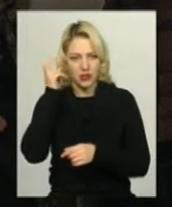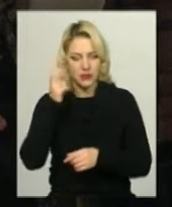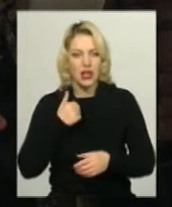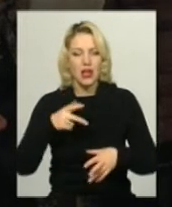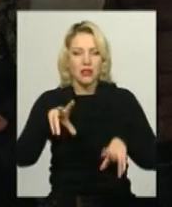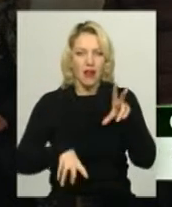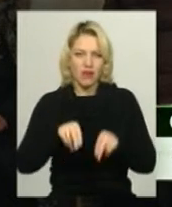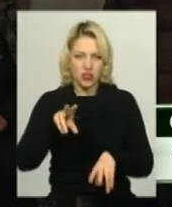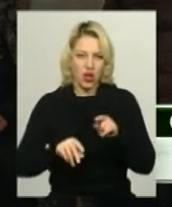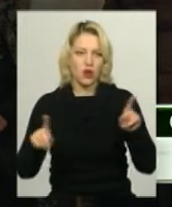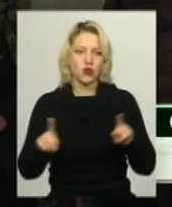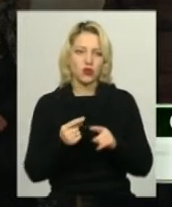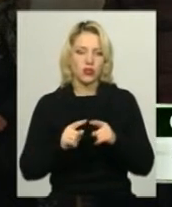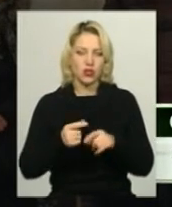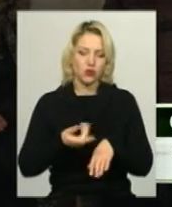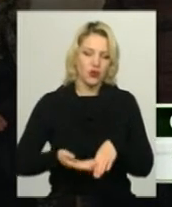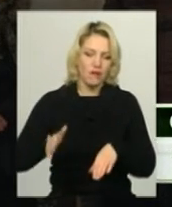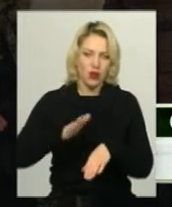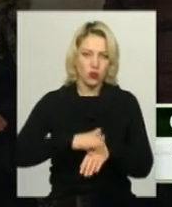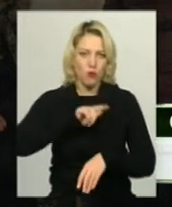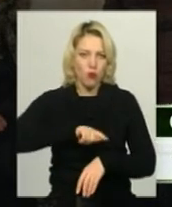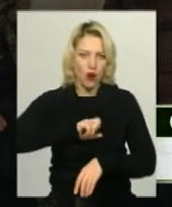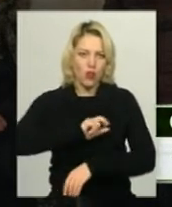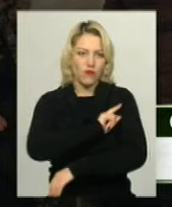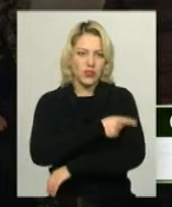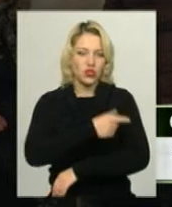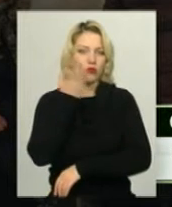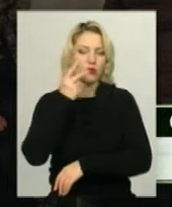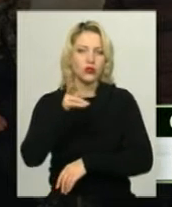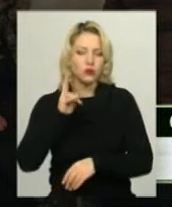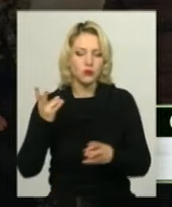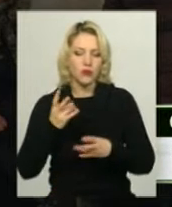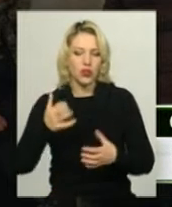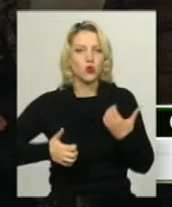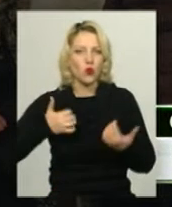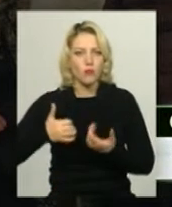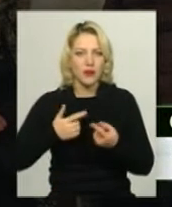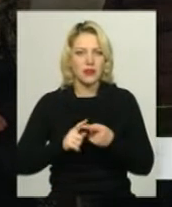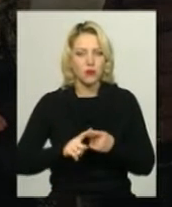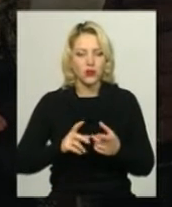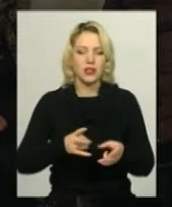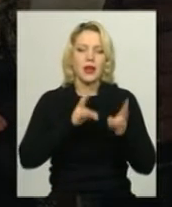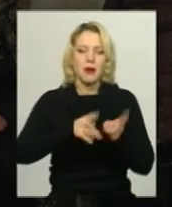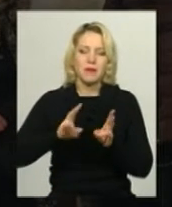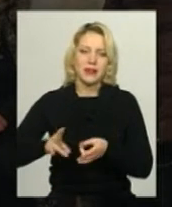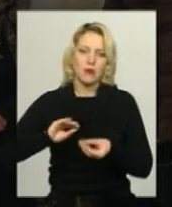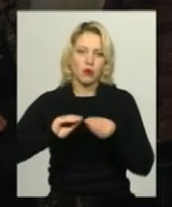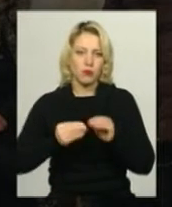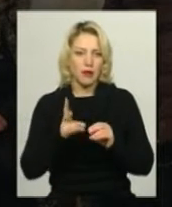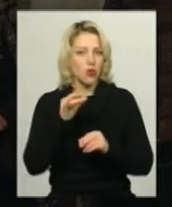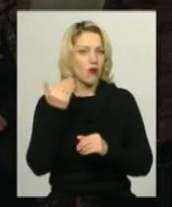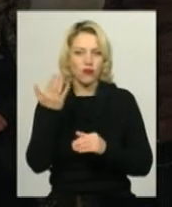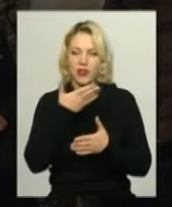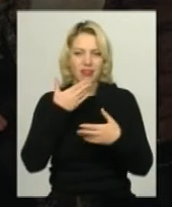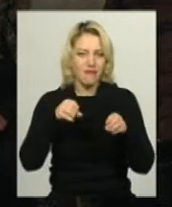Я вважаю, що це дуже важко морально і фізично, коли хтось має турбуватись про ті біди та проблеми. Але вони їх не